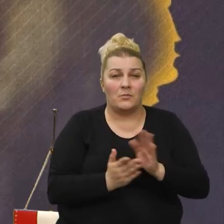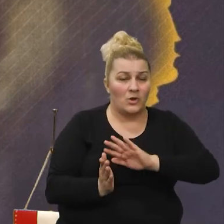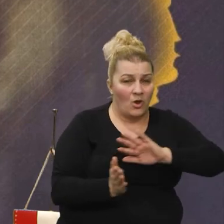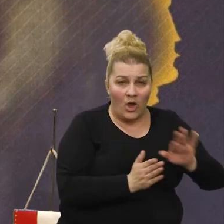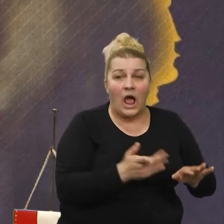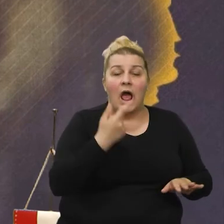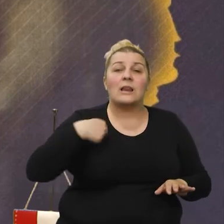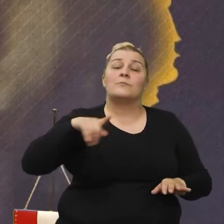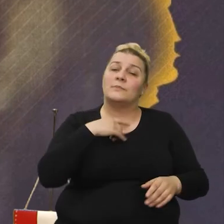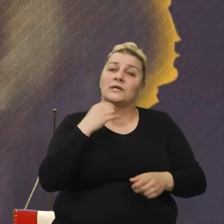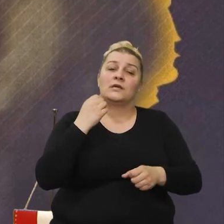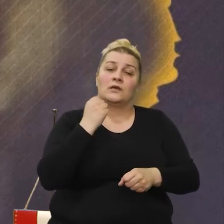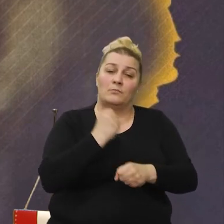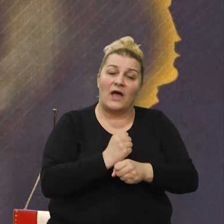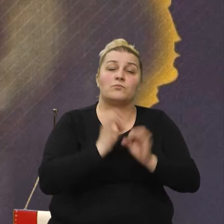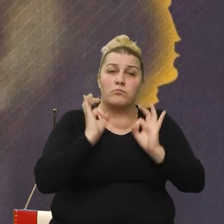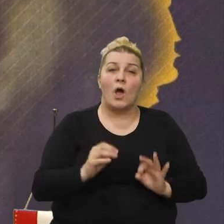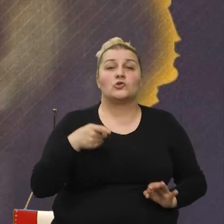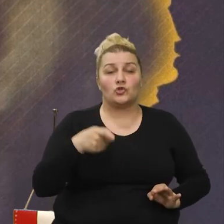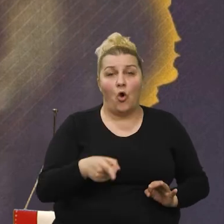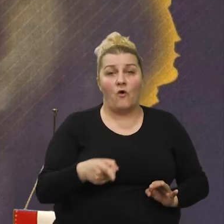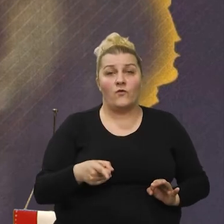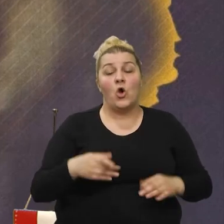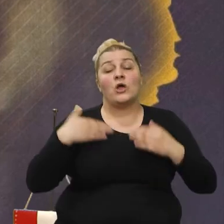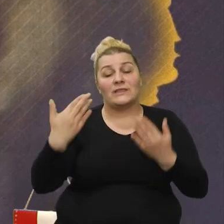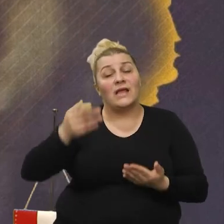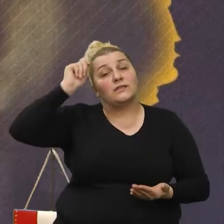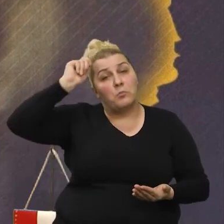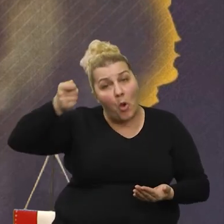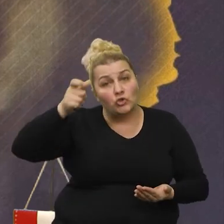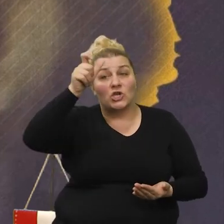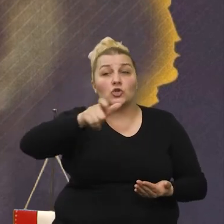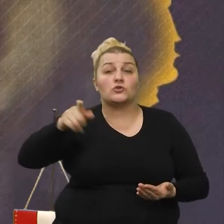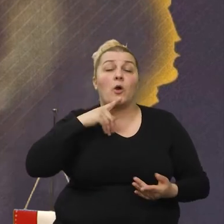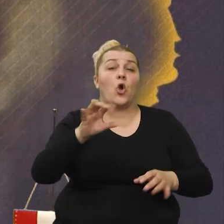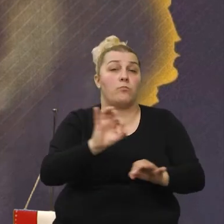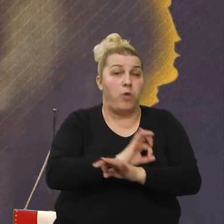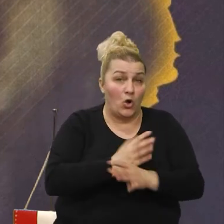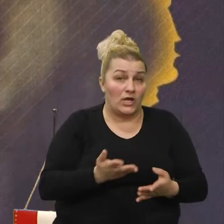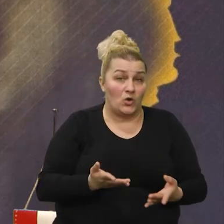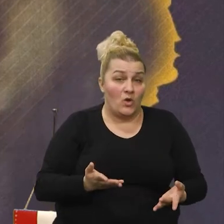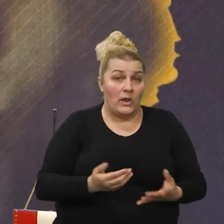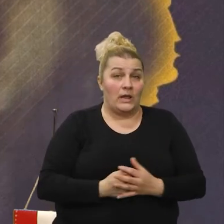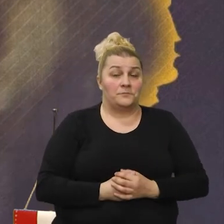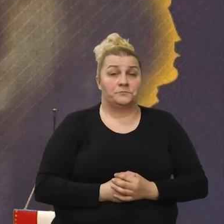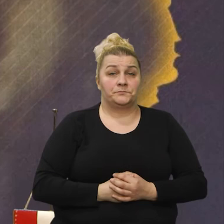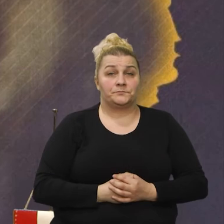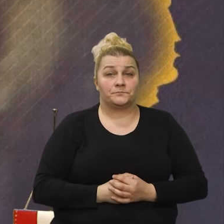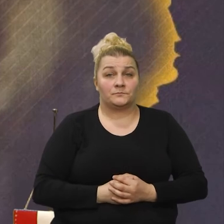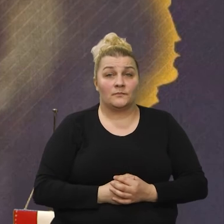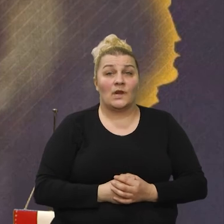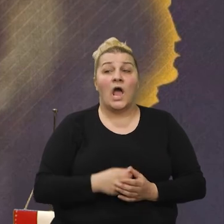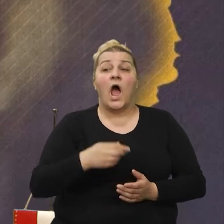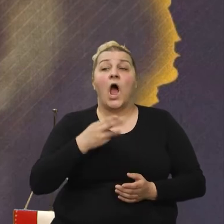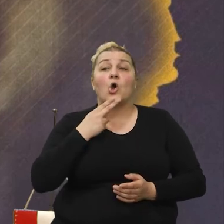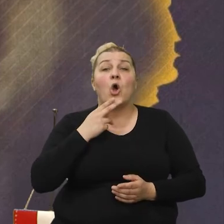bavimo upravo ovim dijelom. Odajmo počast poginulim hrvatskim zraniteljima, a ko će kojoj